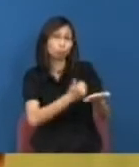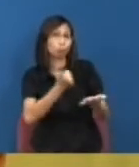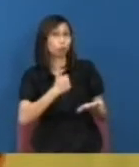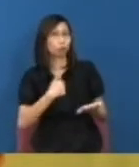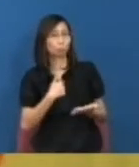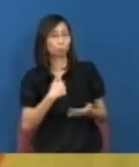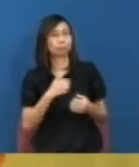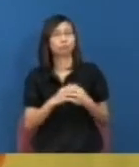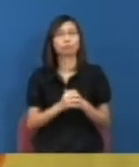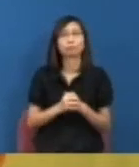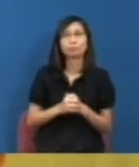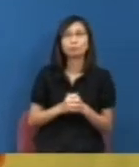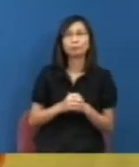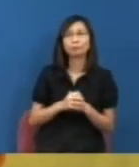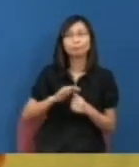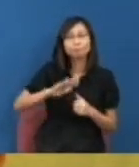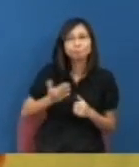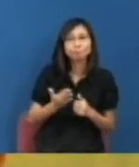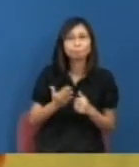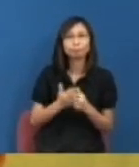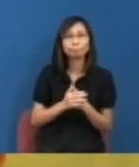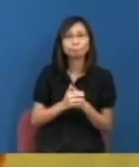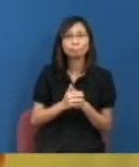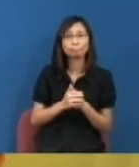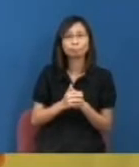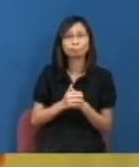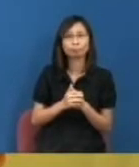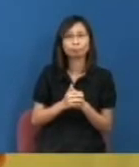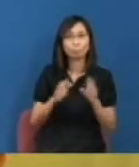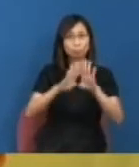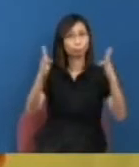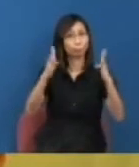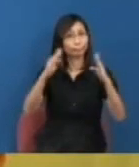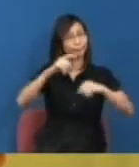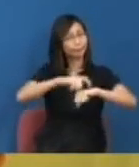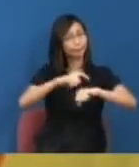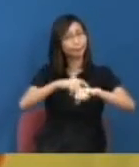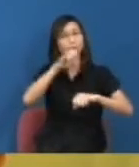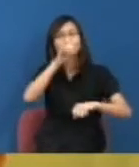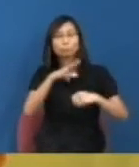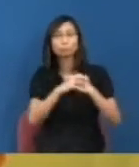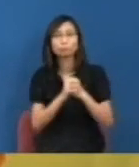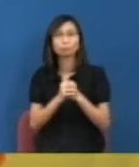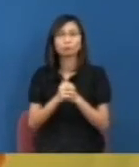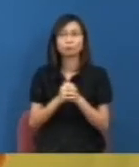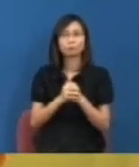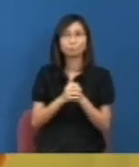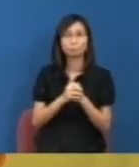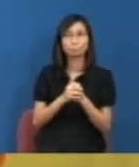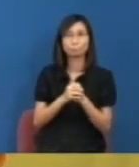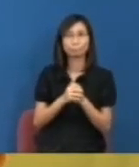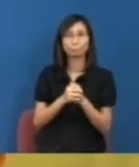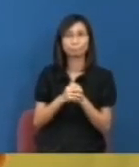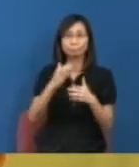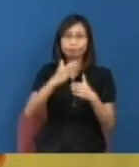利益當然其實剛才我們一開始提到就是人民精神其實會不會